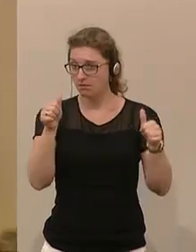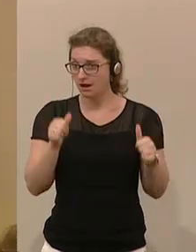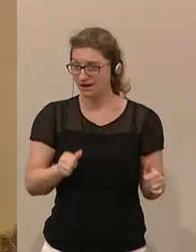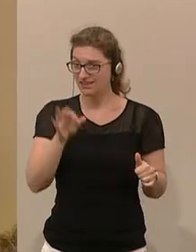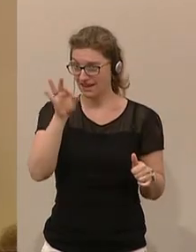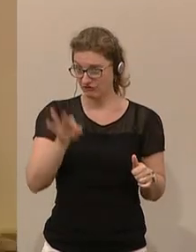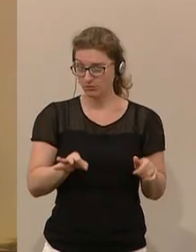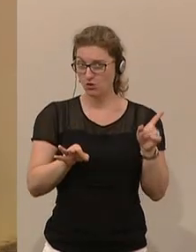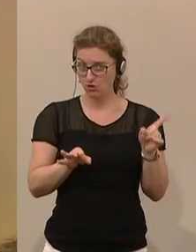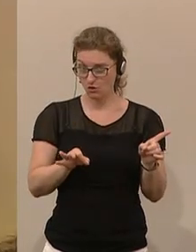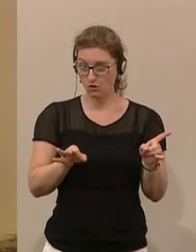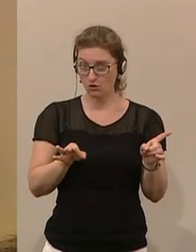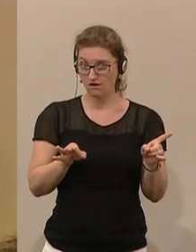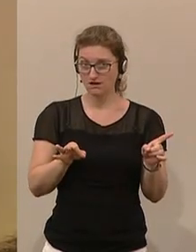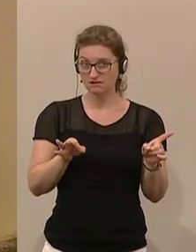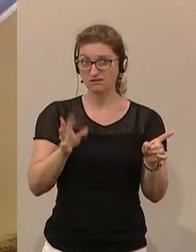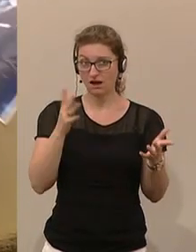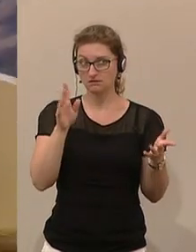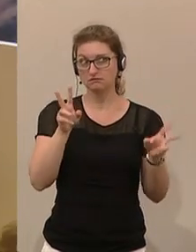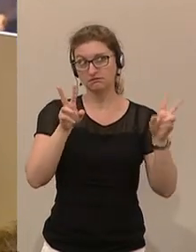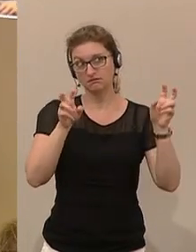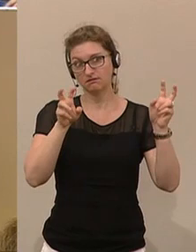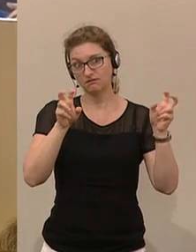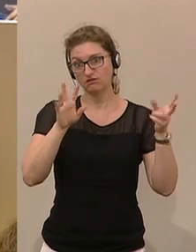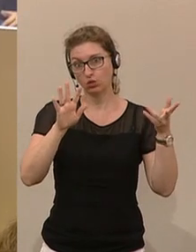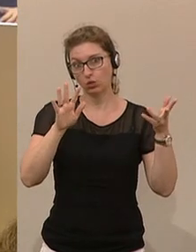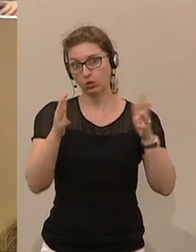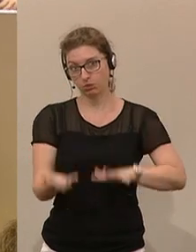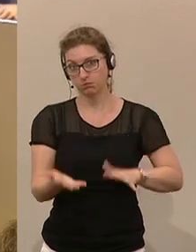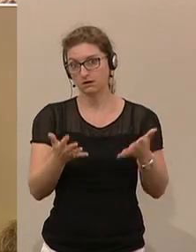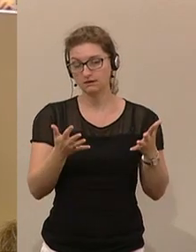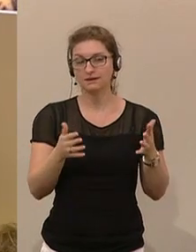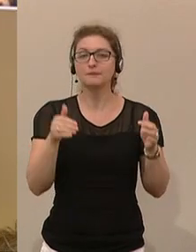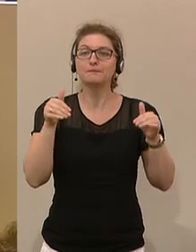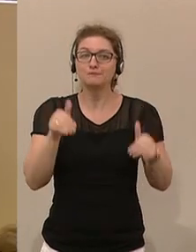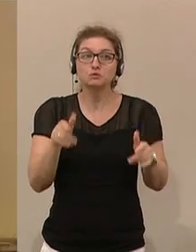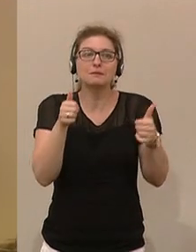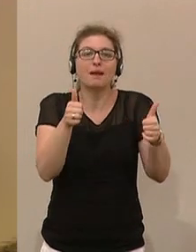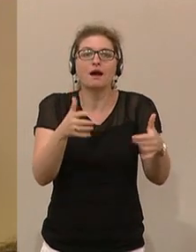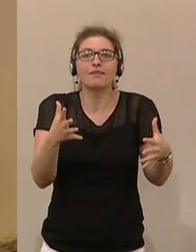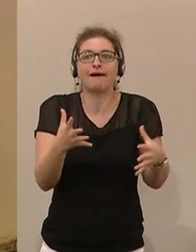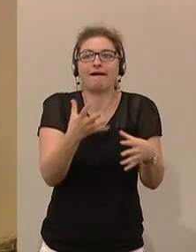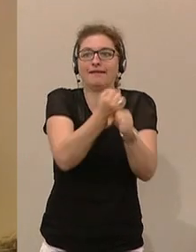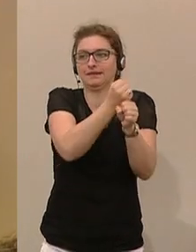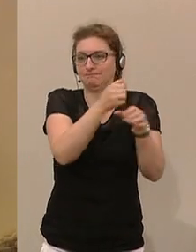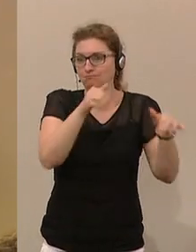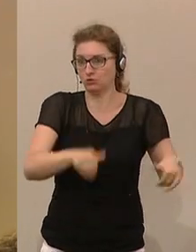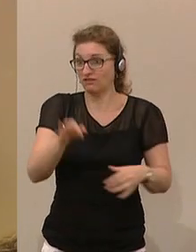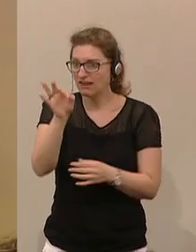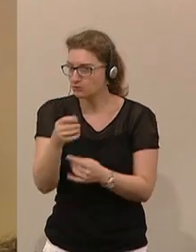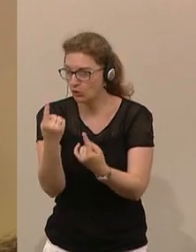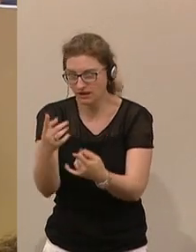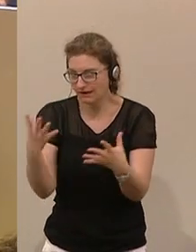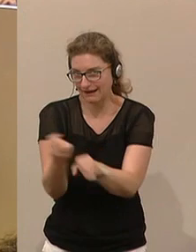der FPÖ vom Unfall bedroht ist, dann müssen wir wenigstens das Plakat retten, wenn schon die FPÖ nicht mehr zu